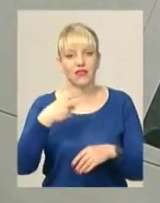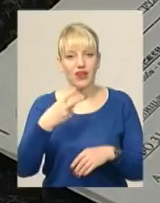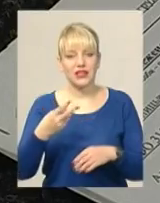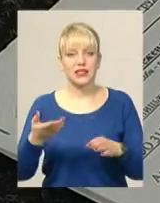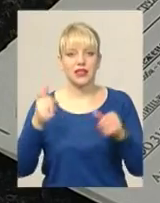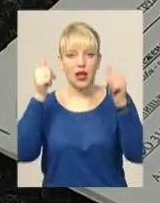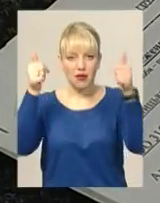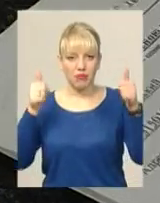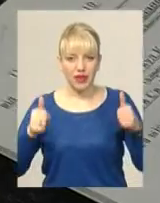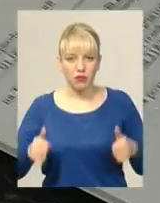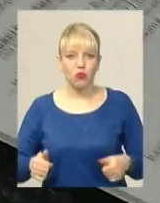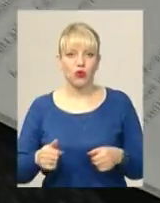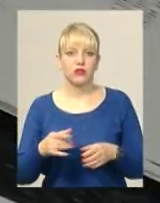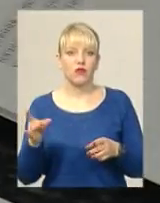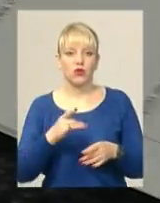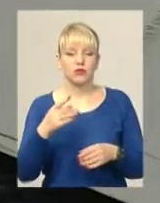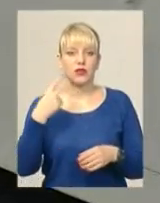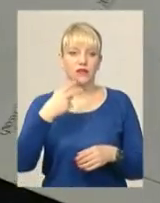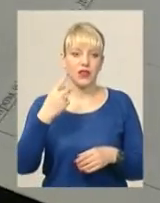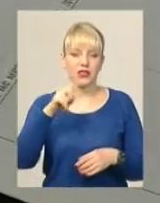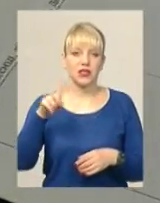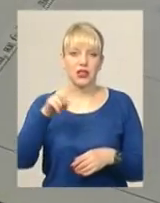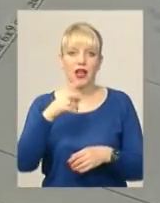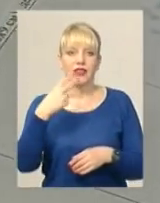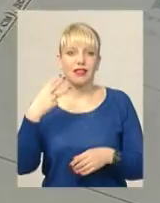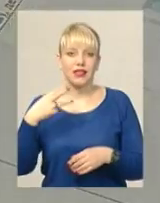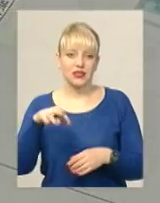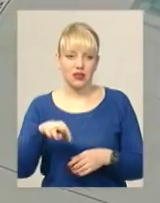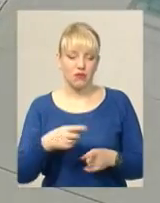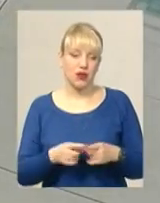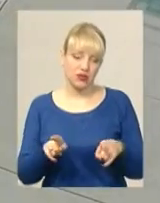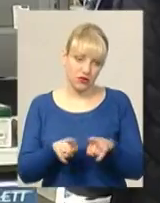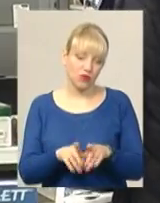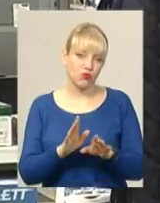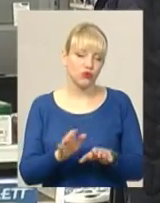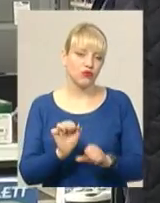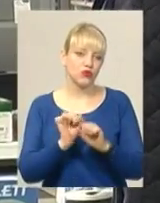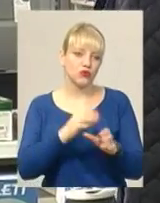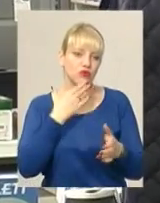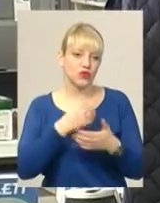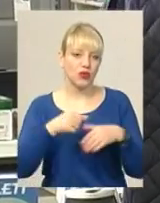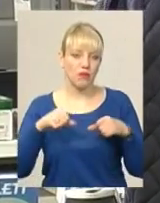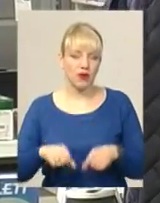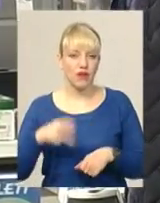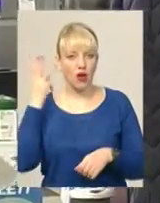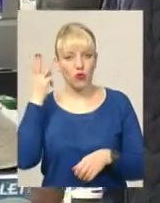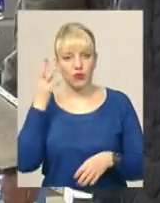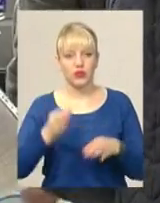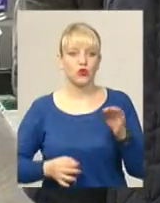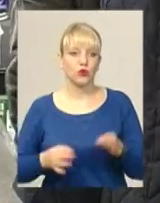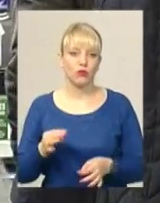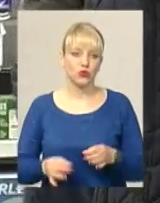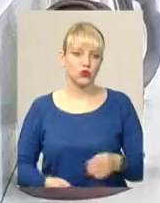метрів. Представники Тритону повідомили, свої суперечки з департаментом відстоюватимуть у Хмельницькому окружному адміністративному суді.